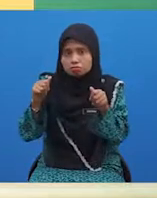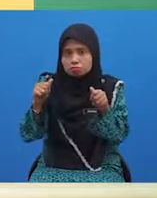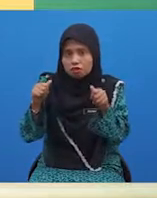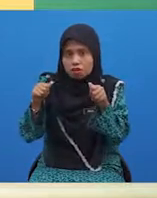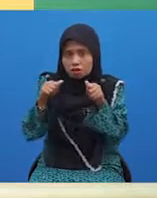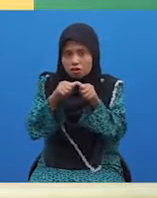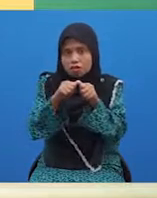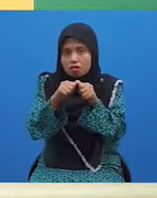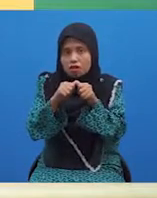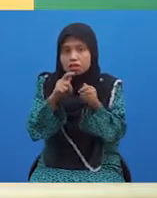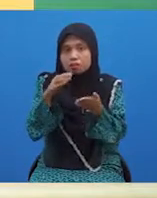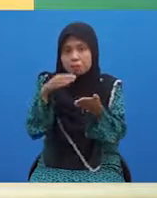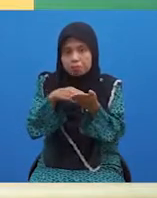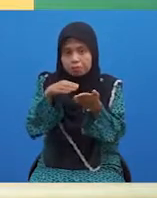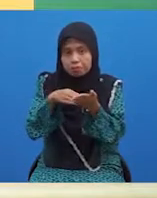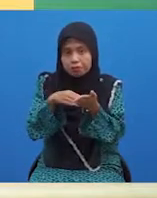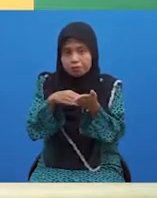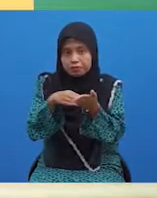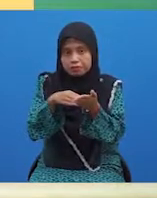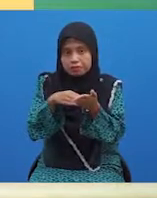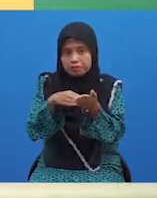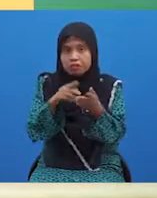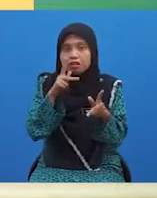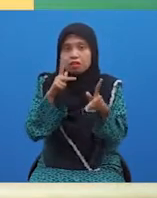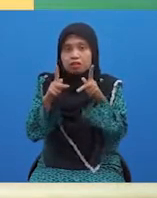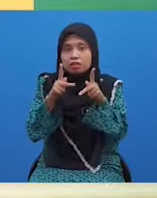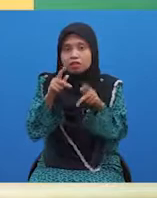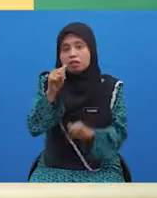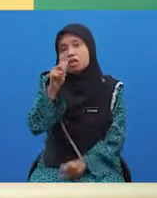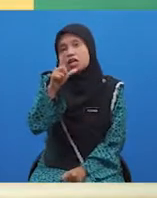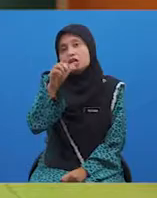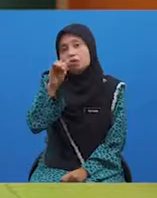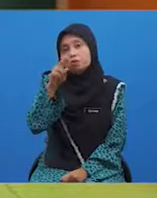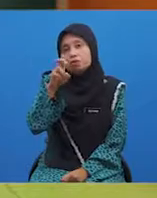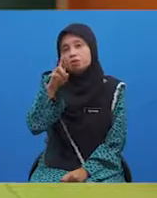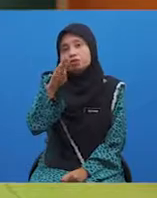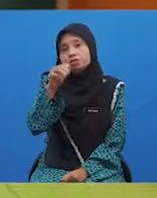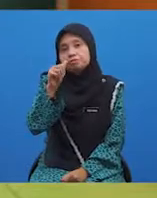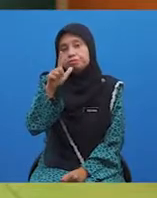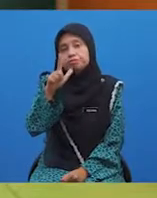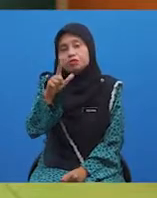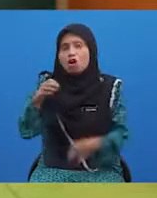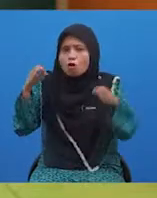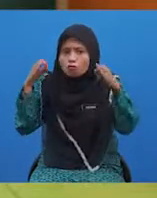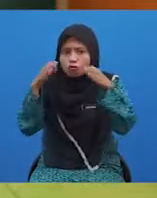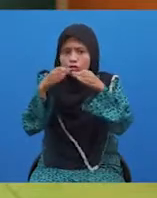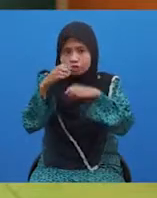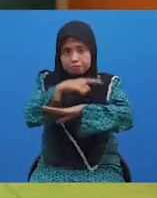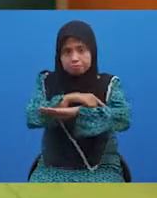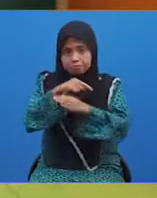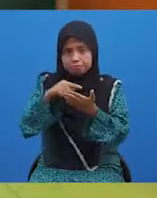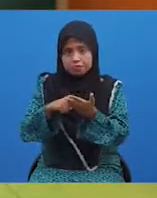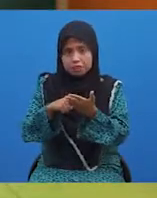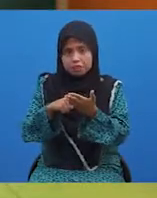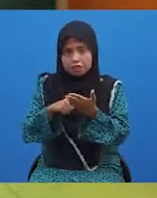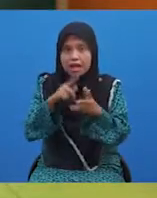lapan kata bilangan dan sembilan kata adverba. Fokus utama cikgu dalam pelajaran hari ini